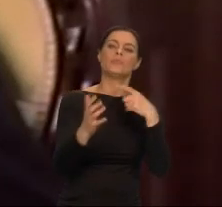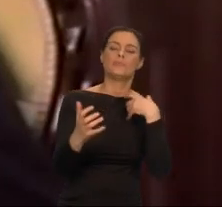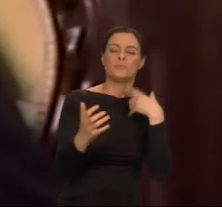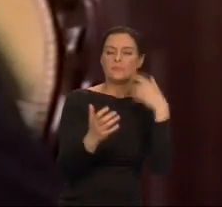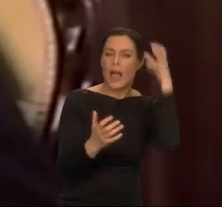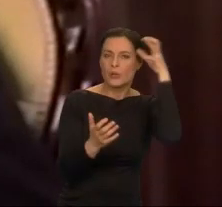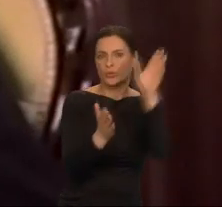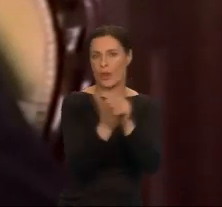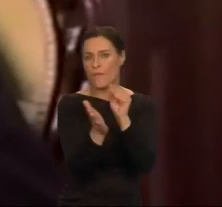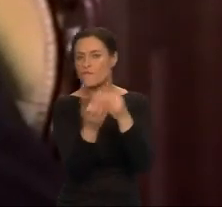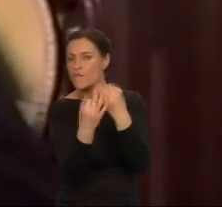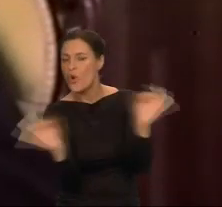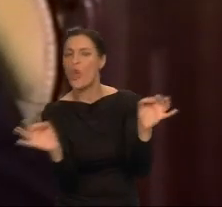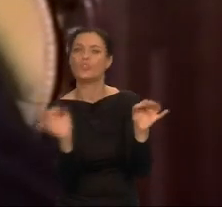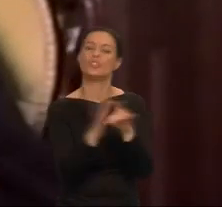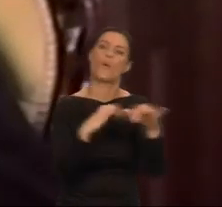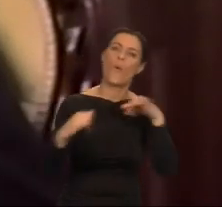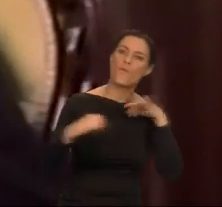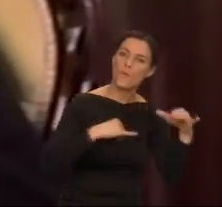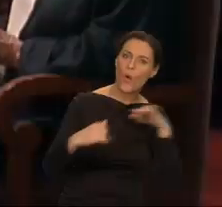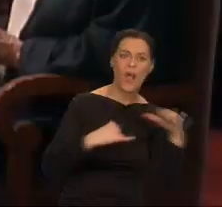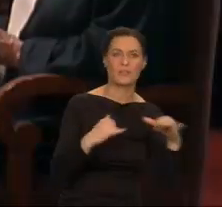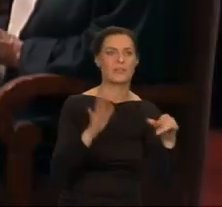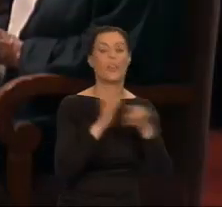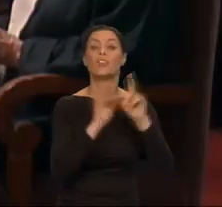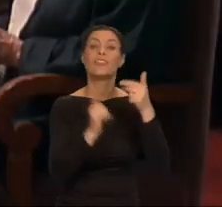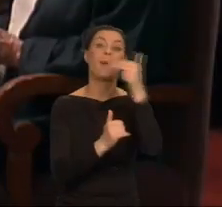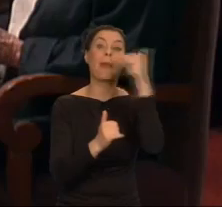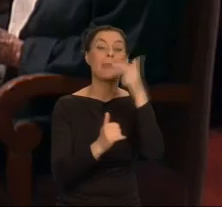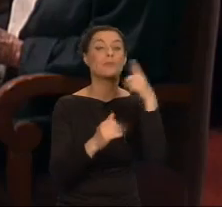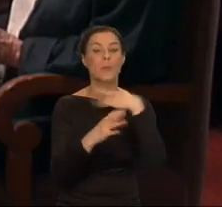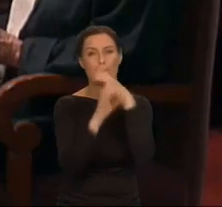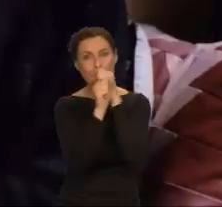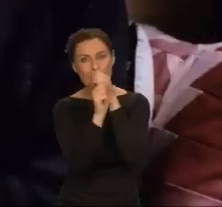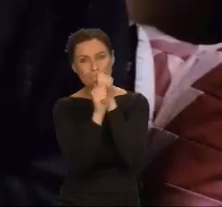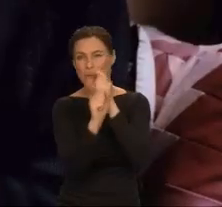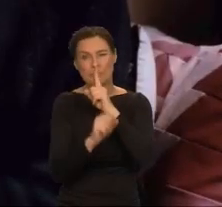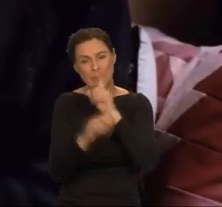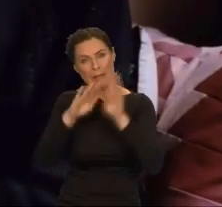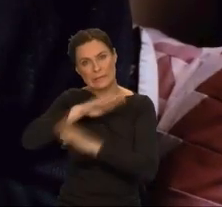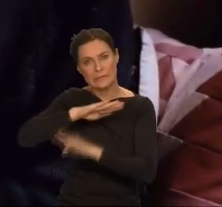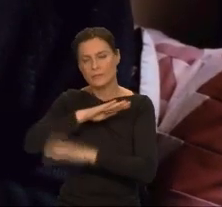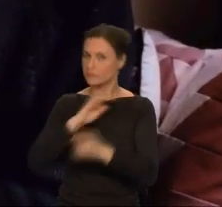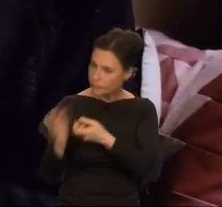przeciw władzy, która tłumi otwarte dyskusje. Zawsze broni ludzkiego ducha.